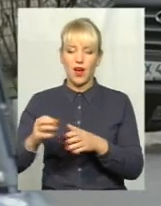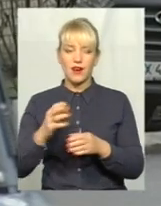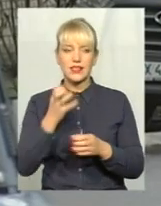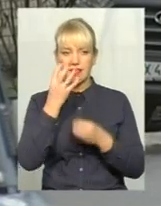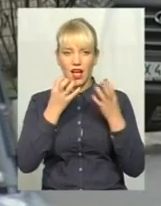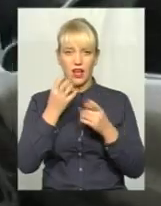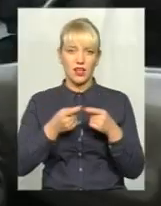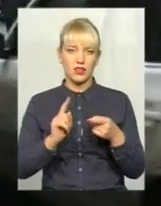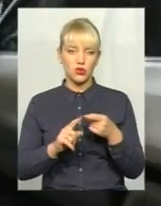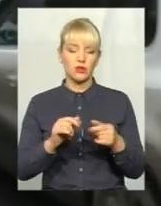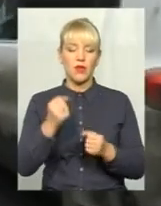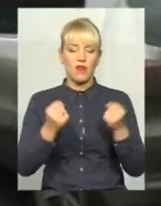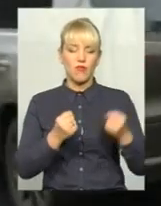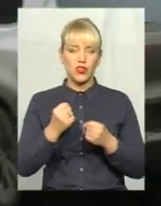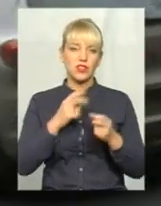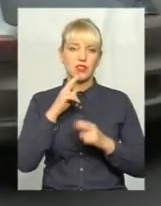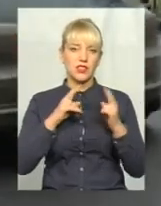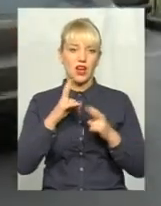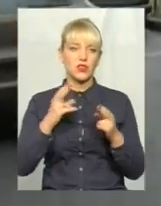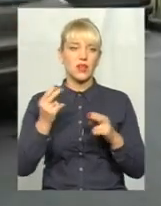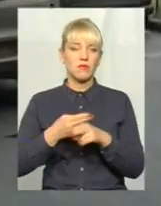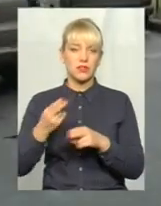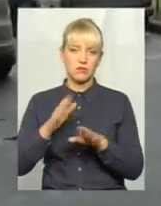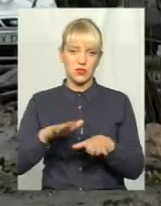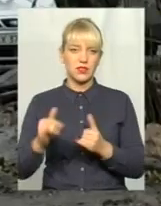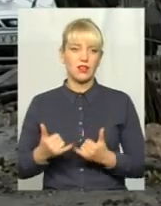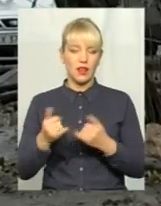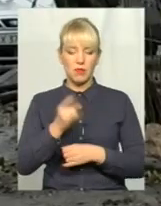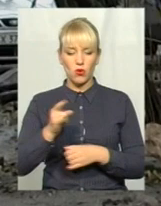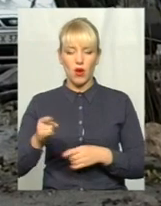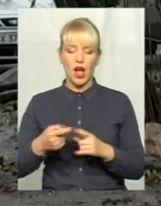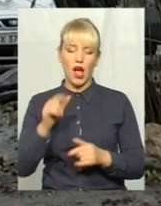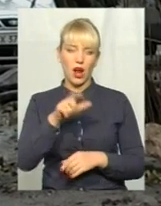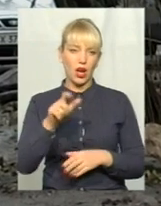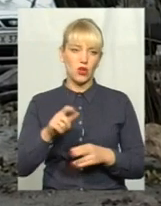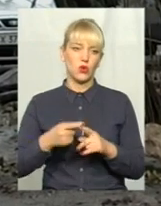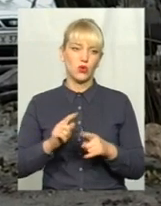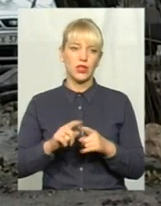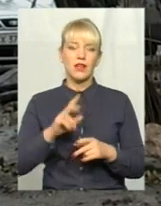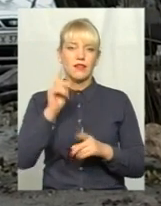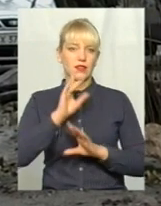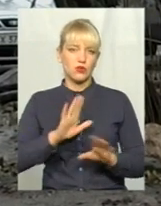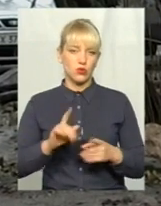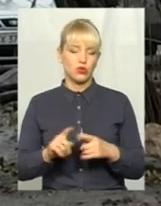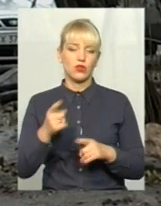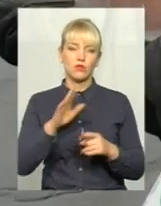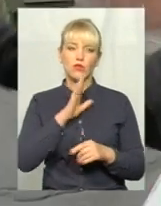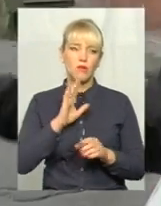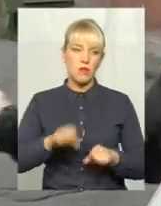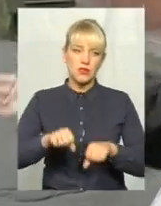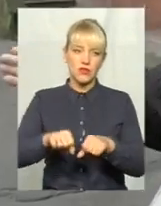відсутність місць для паркування. Мешканці багатоповерхівок на незручності. Ані швидкий проїхати, ані мамі з візочком пройти.